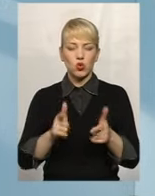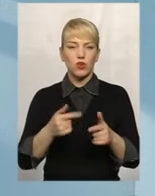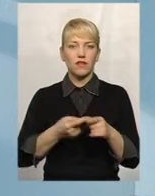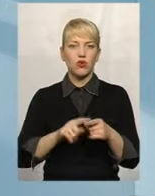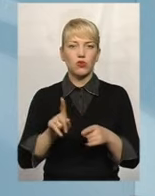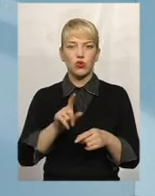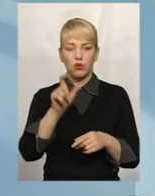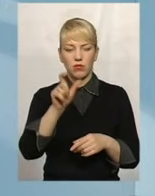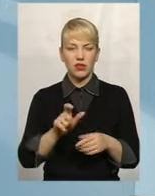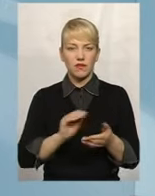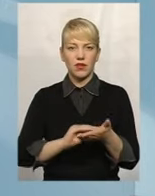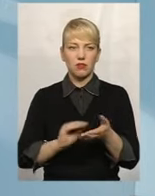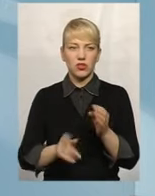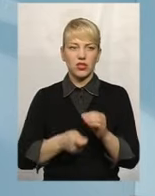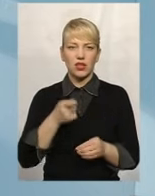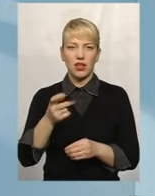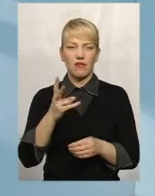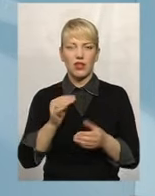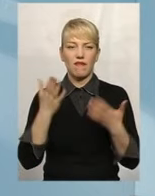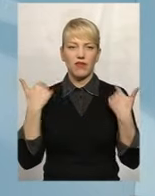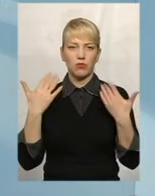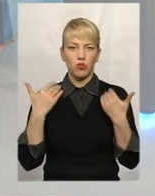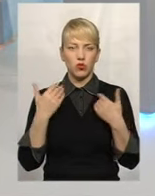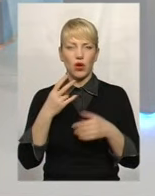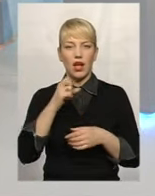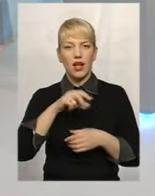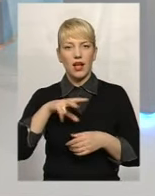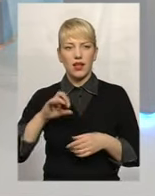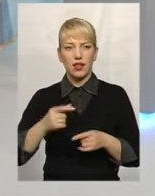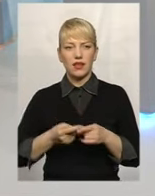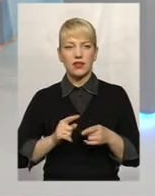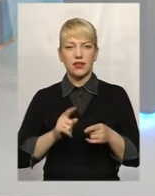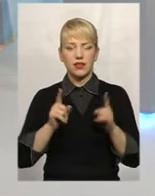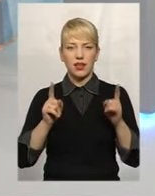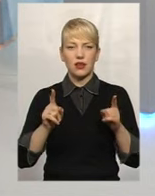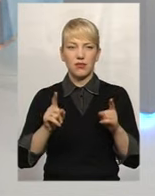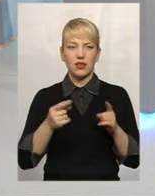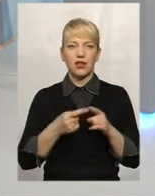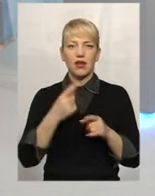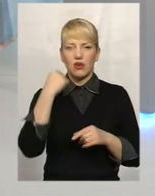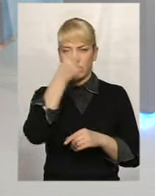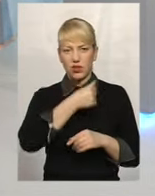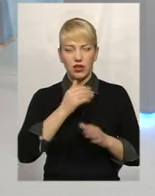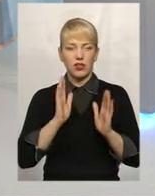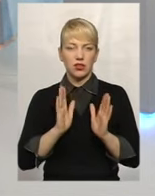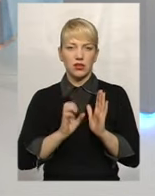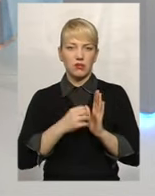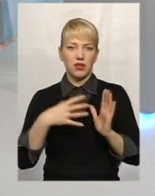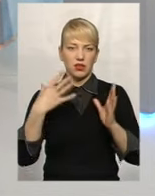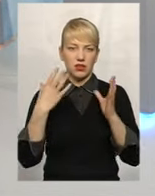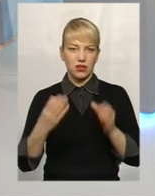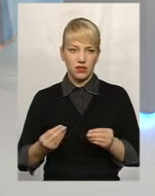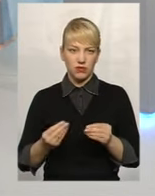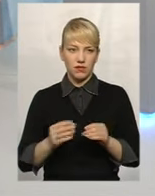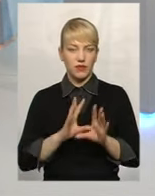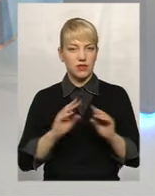працівник пише заяву на відпустку. Але термін даної відпустки на рік обмежений, як я вже говорила, це 15 календарних днів.